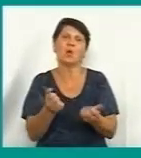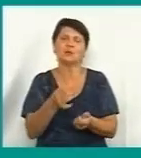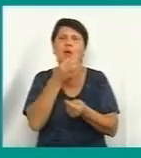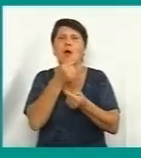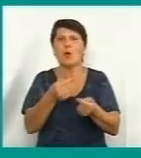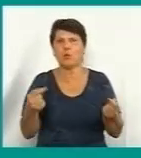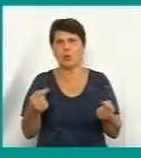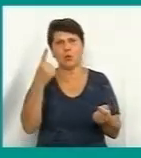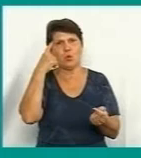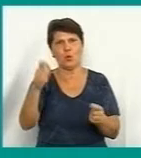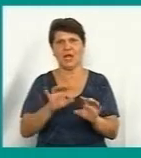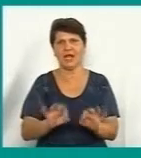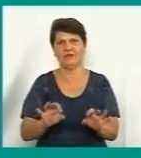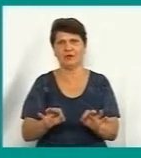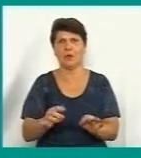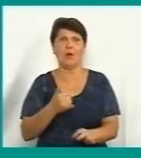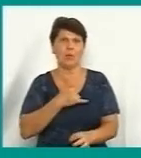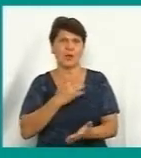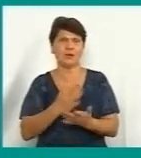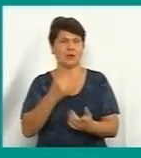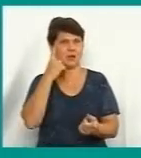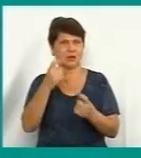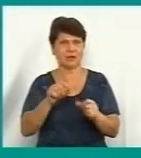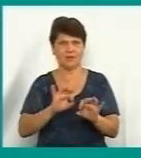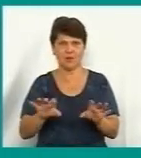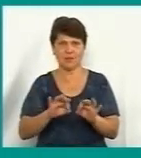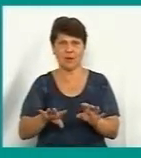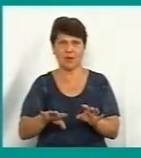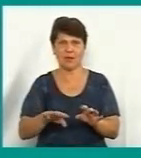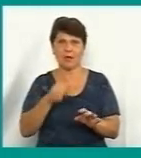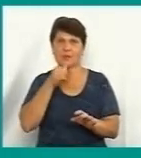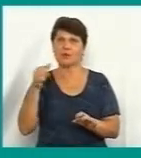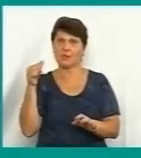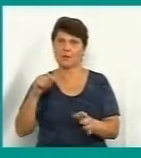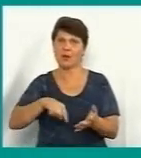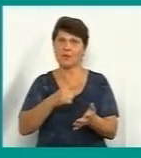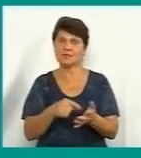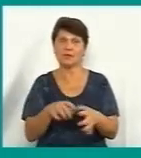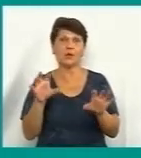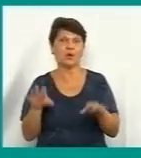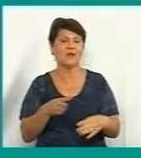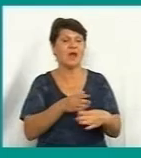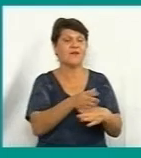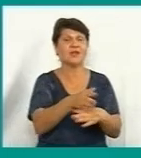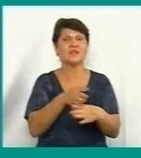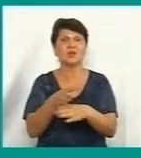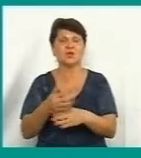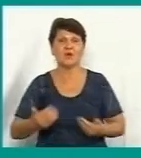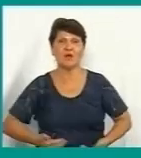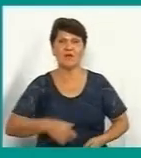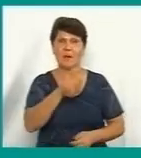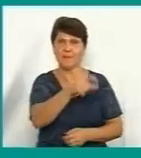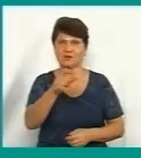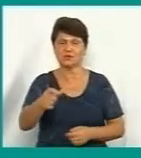інформацію. Крім того, в мене є інформація, що в минулому році міський голова відвідував мешканців, проводив бесіди,